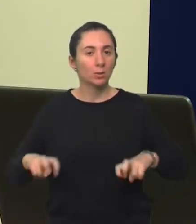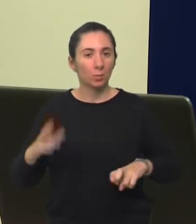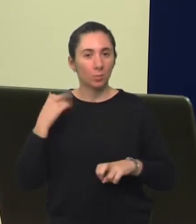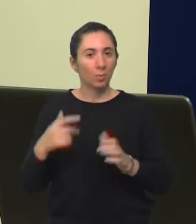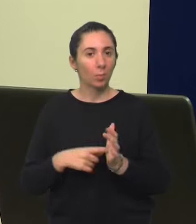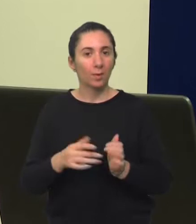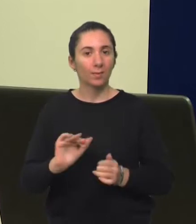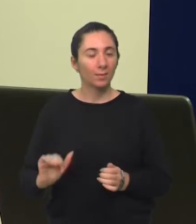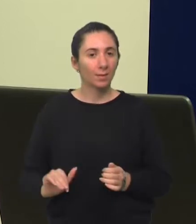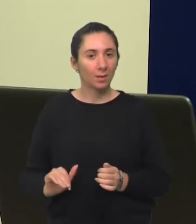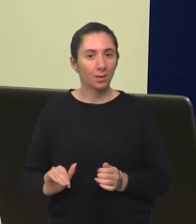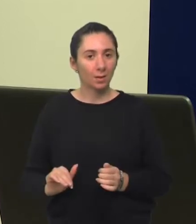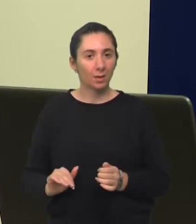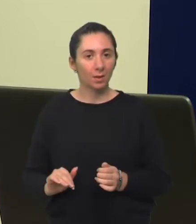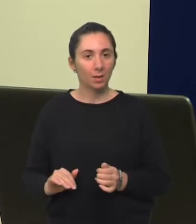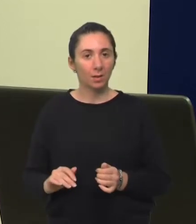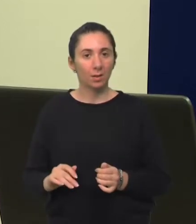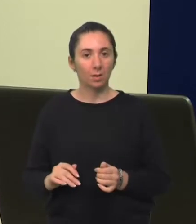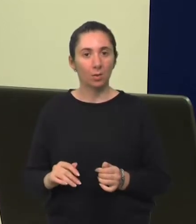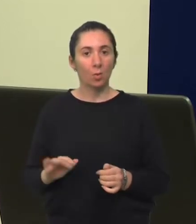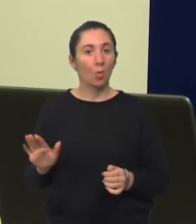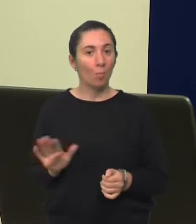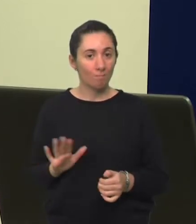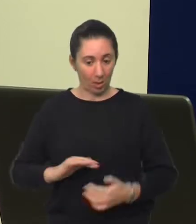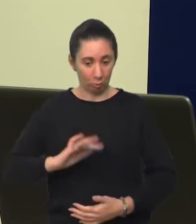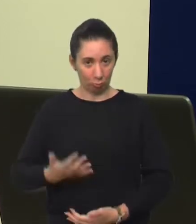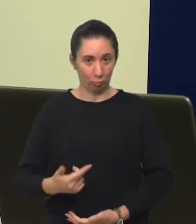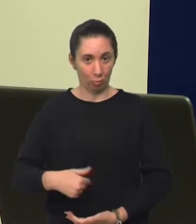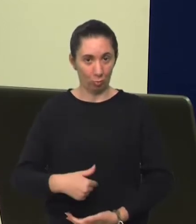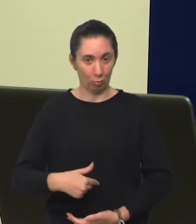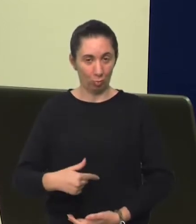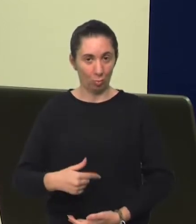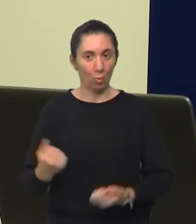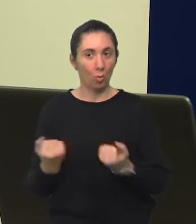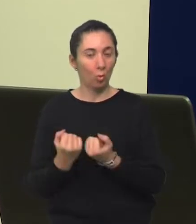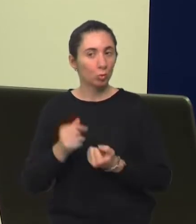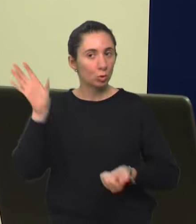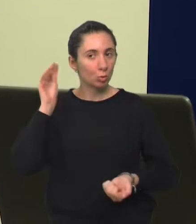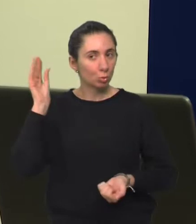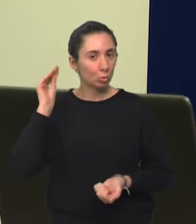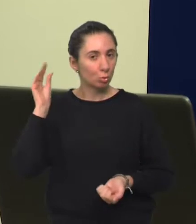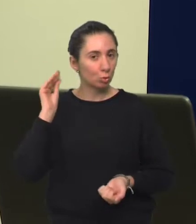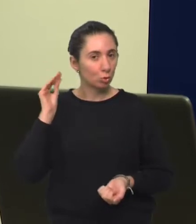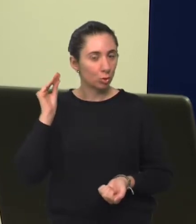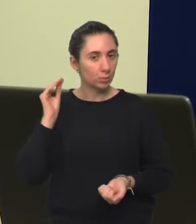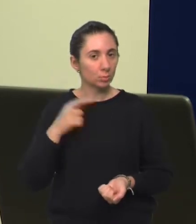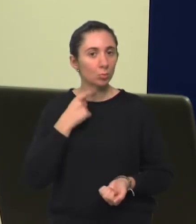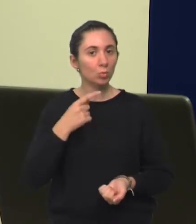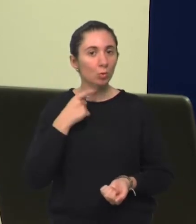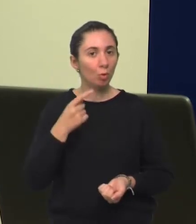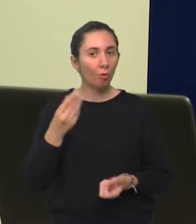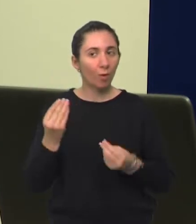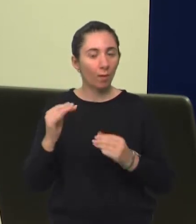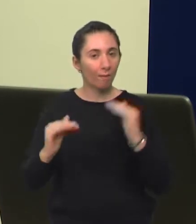su pokazalo da djeca već u intrauterinom periodu, dakle u majčinoj utrobi, uče slušati određene govorne